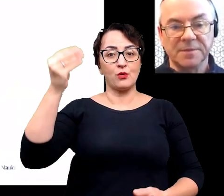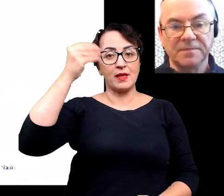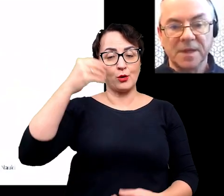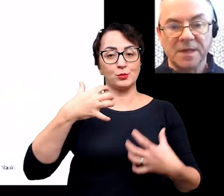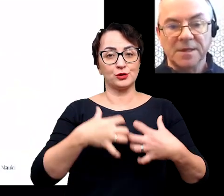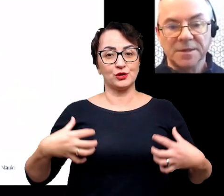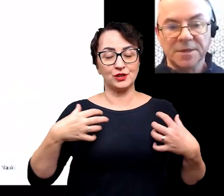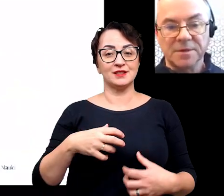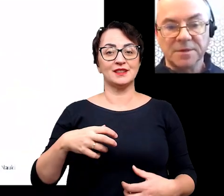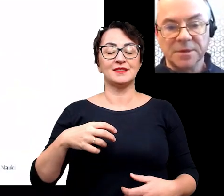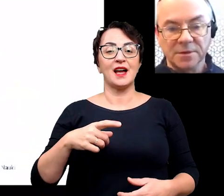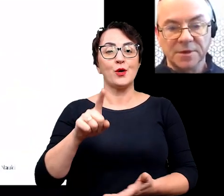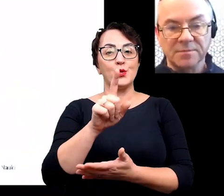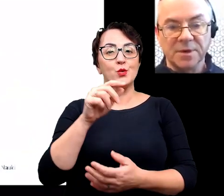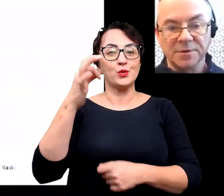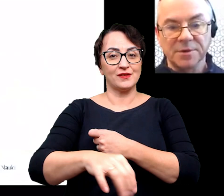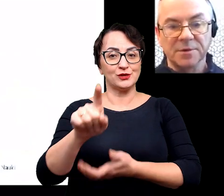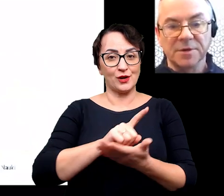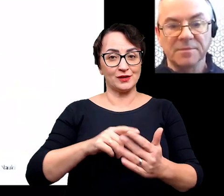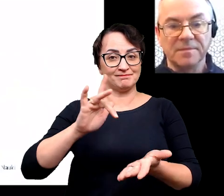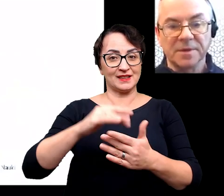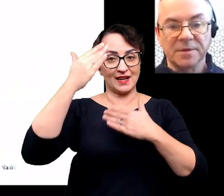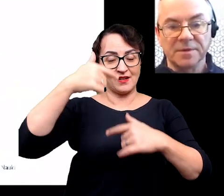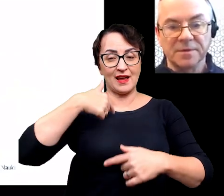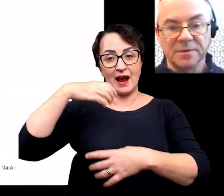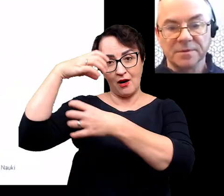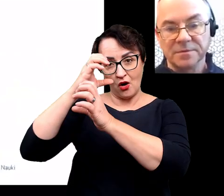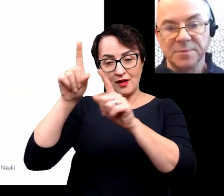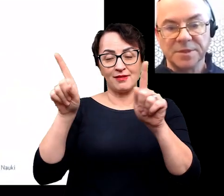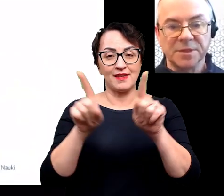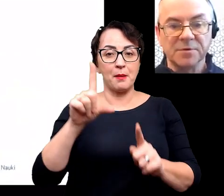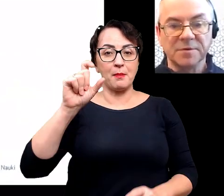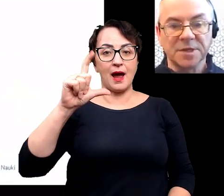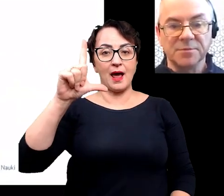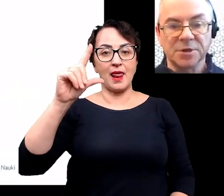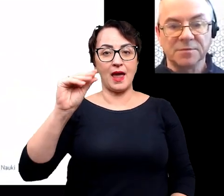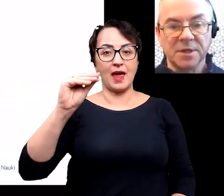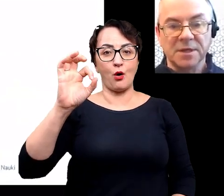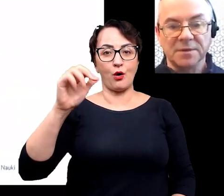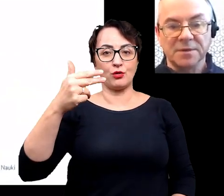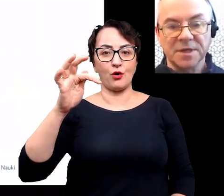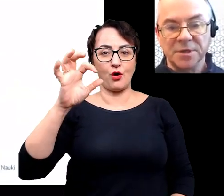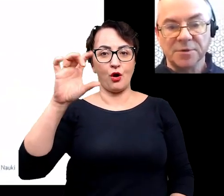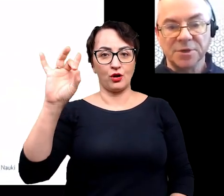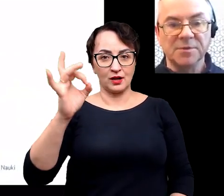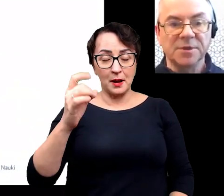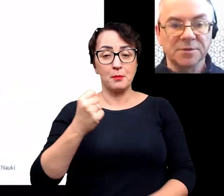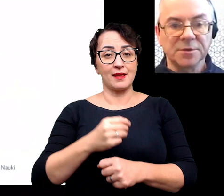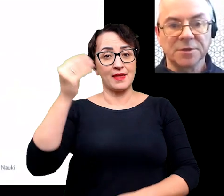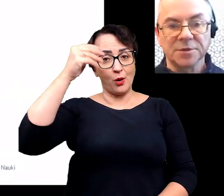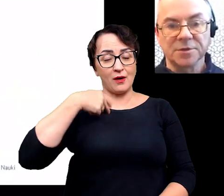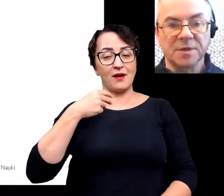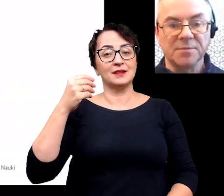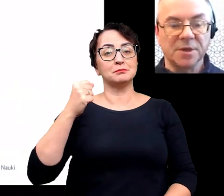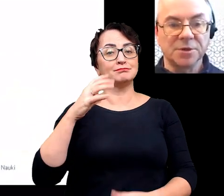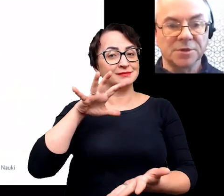Katowicach. Jestem geologiem, paleontologiem, pracy naukowej zajmuję się skamieniałościami.